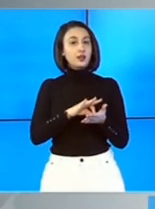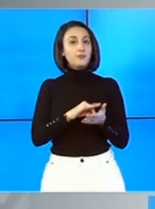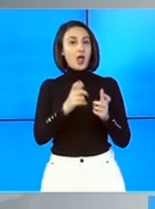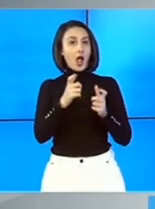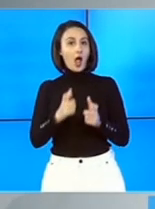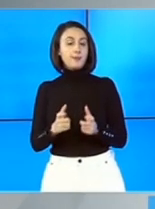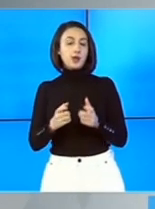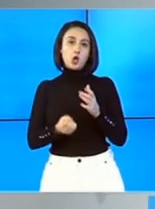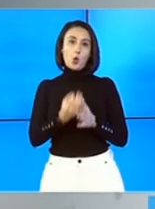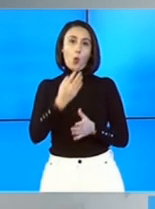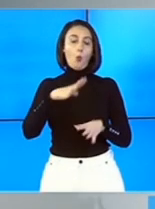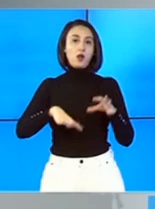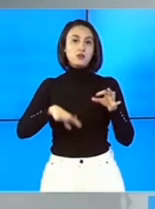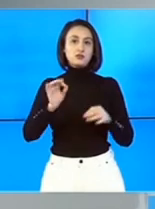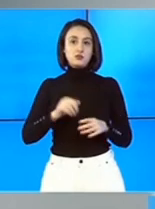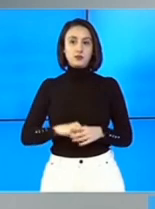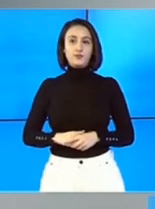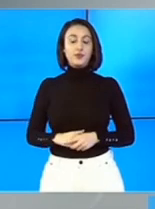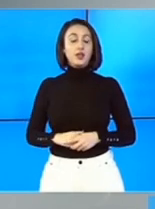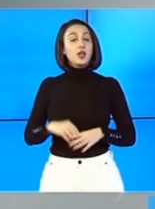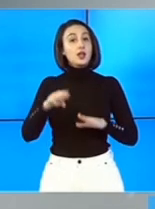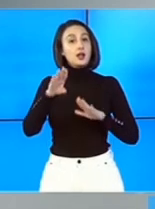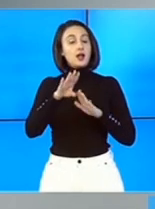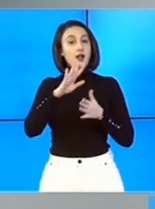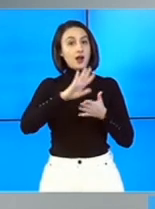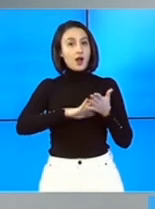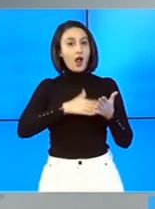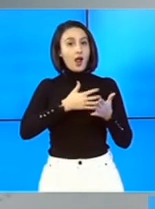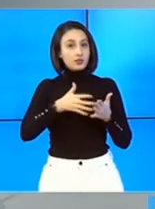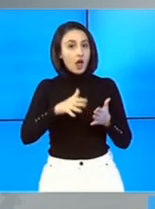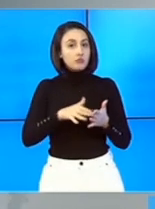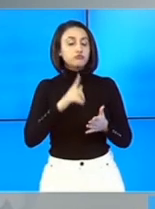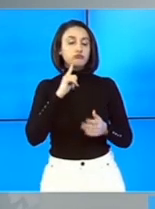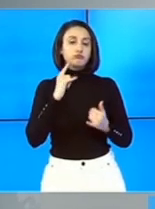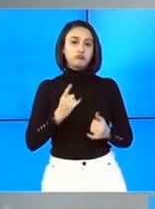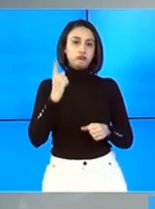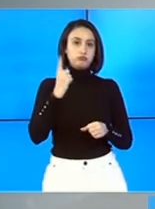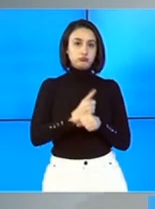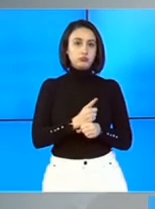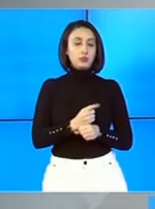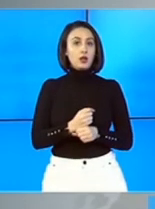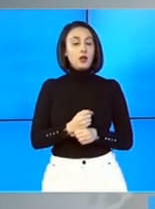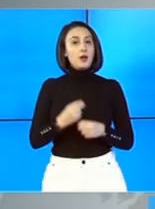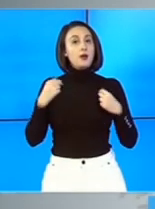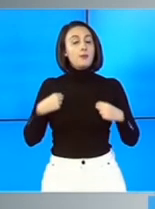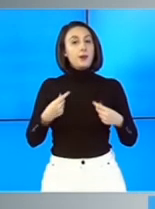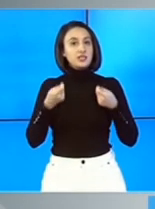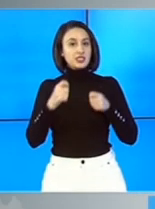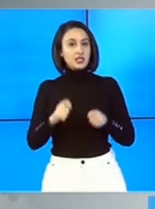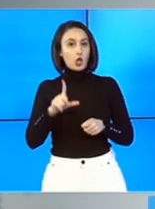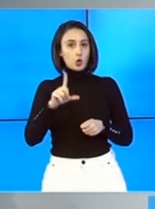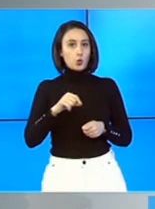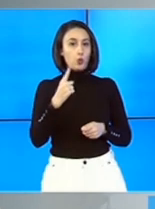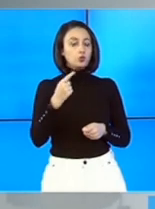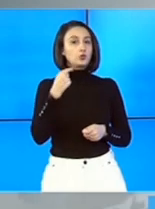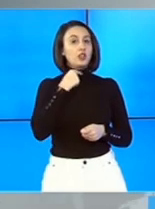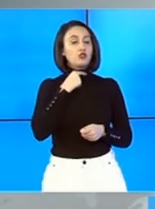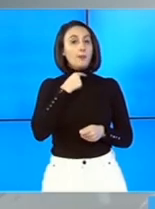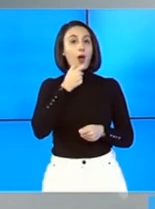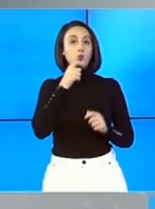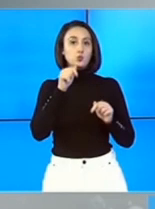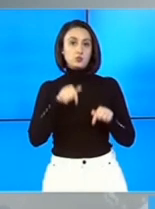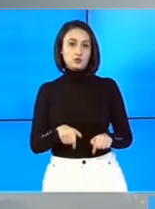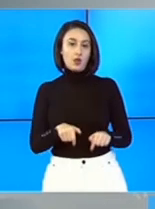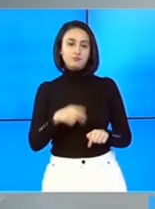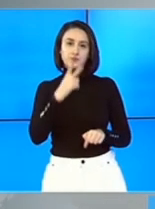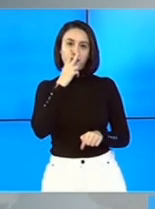Camerelor nouă alese. Calendaristic, mandatul actualului Parlament încetează pe 21 decembrie anul acesta.